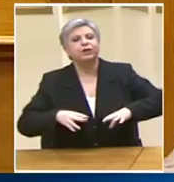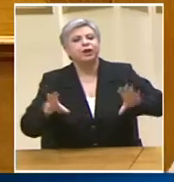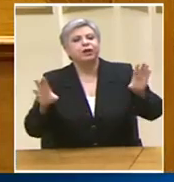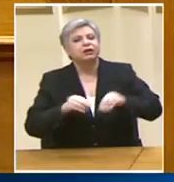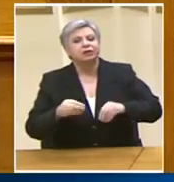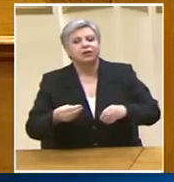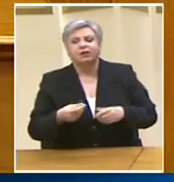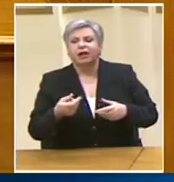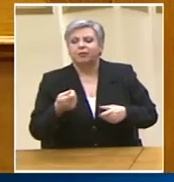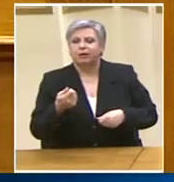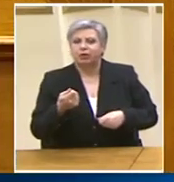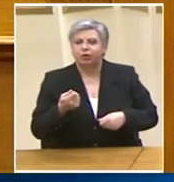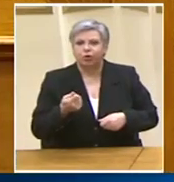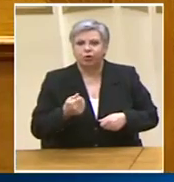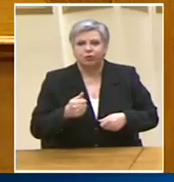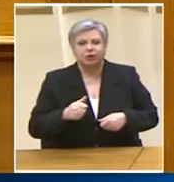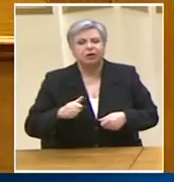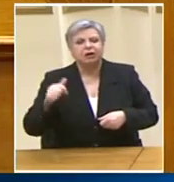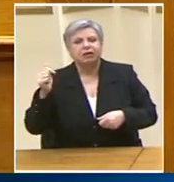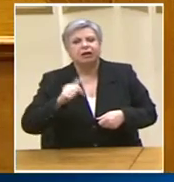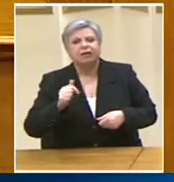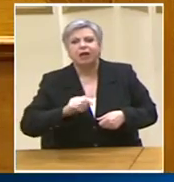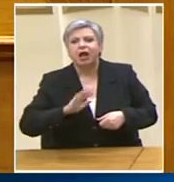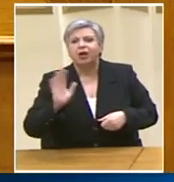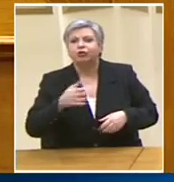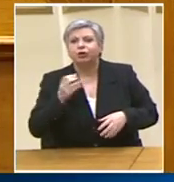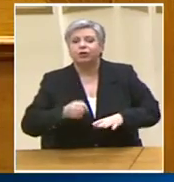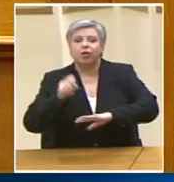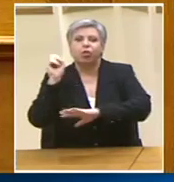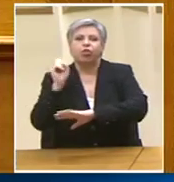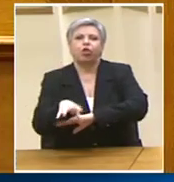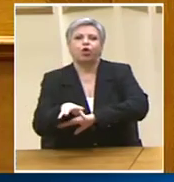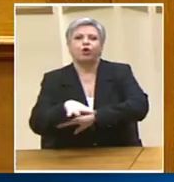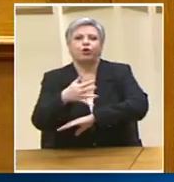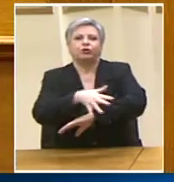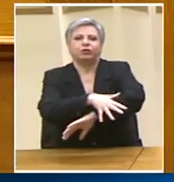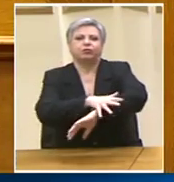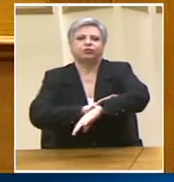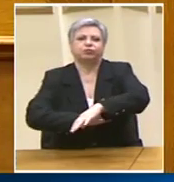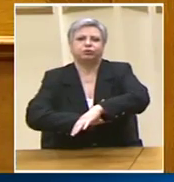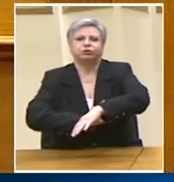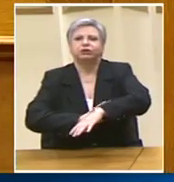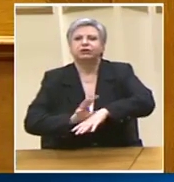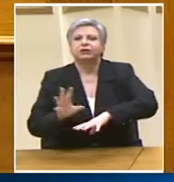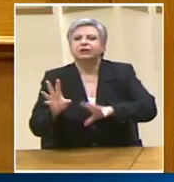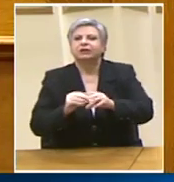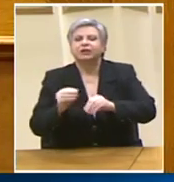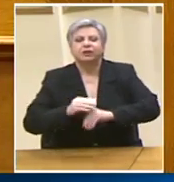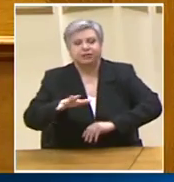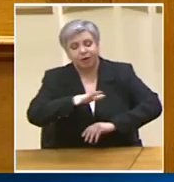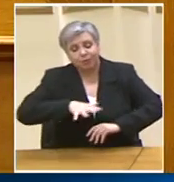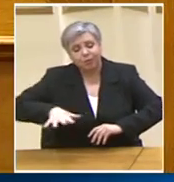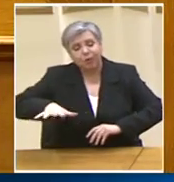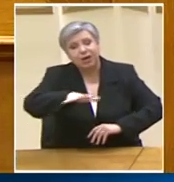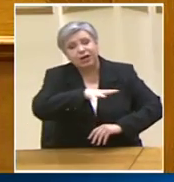Εξανλήθηκε στα χατήρια σας τον κύριο Λάτσε Για το ελληνικό Και σε 205